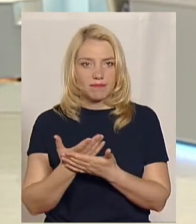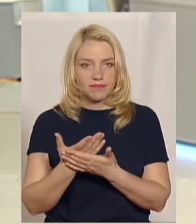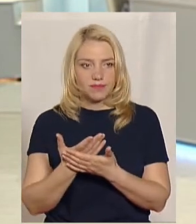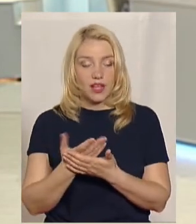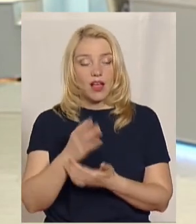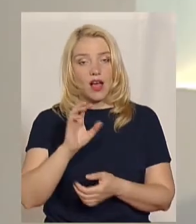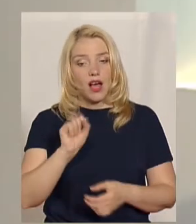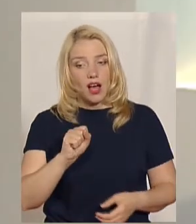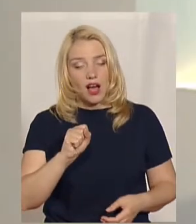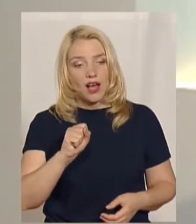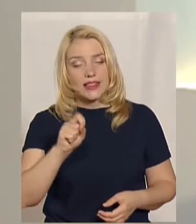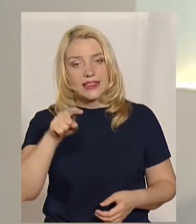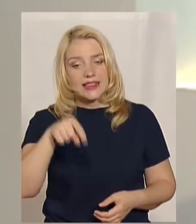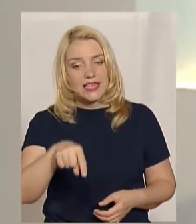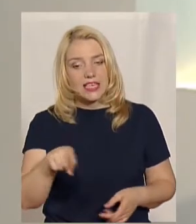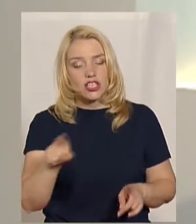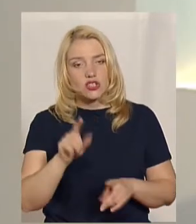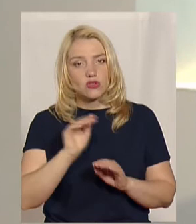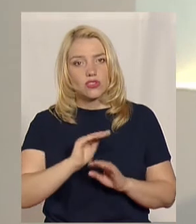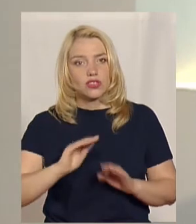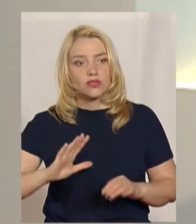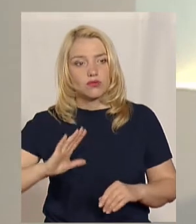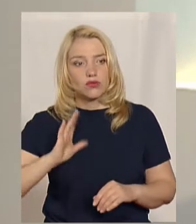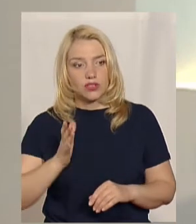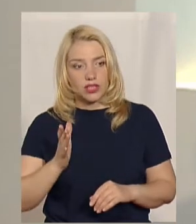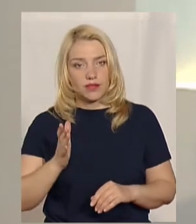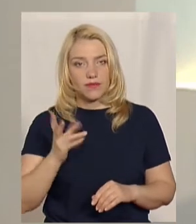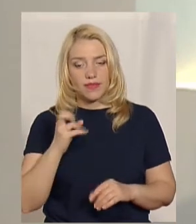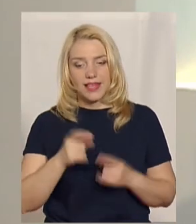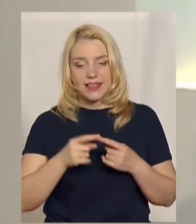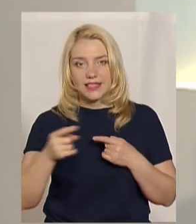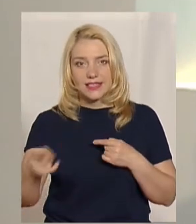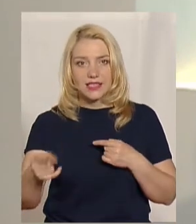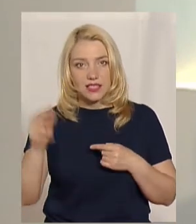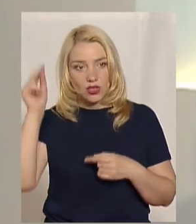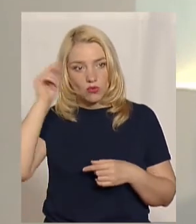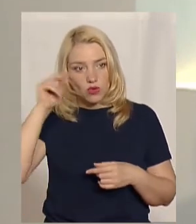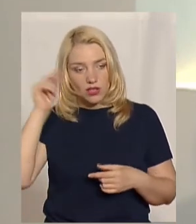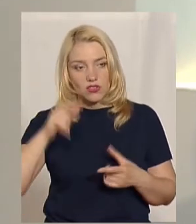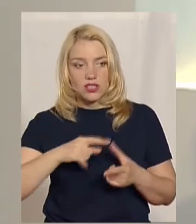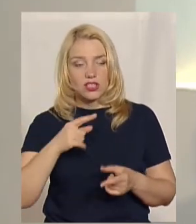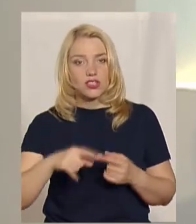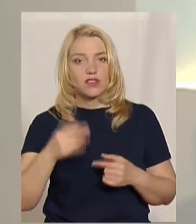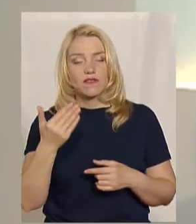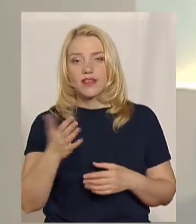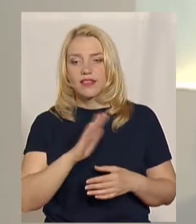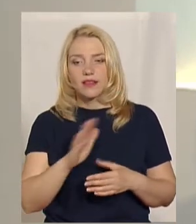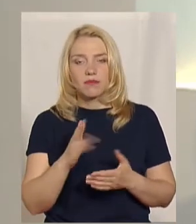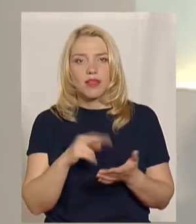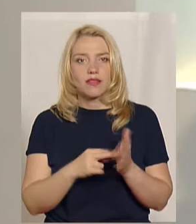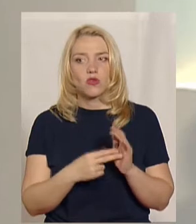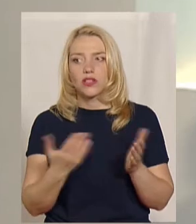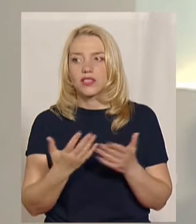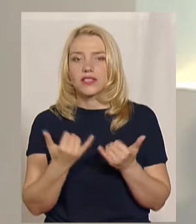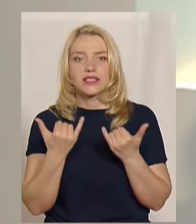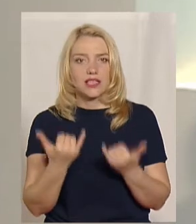А те, що діти були на дистанційному навчанні, чи не плануєте ви якісь зараз,